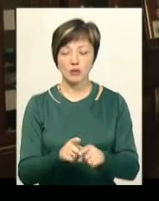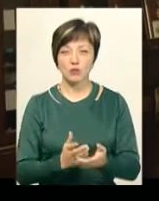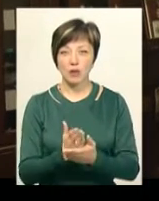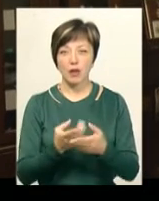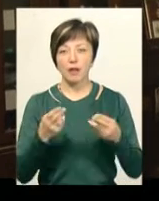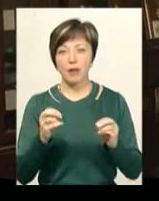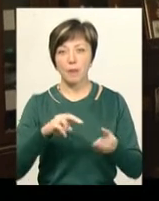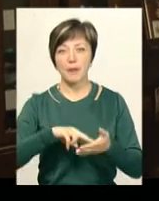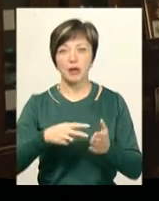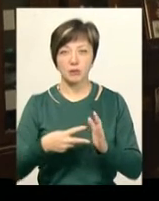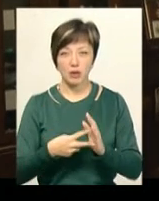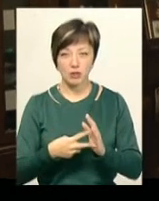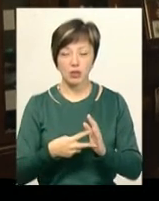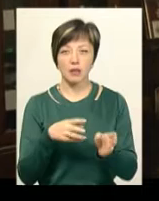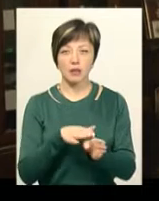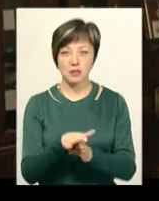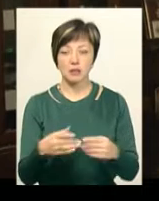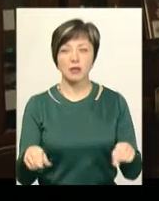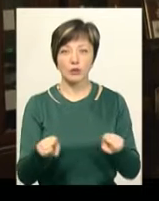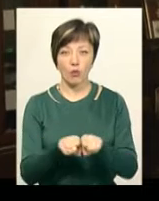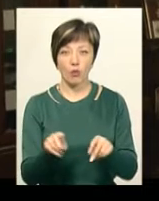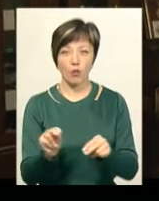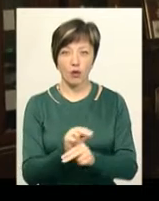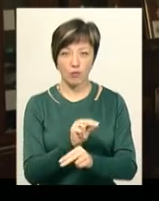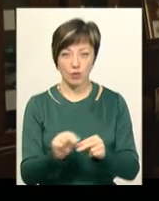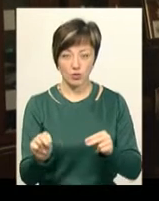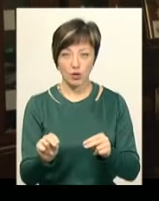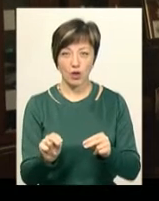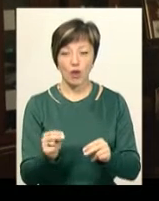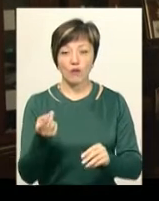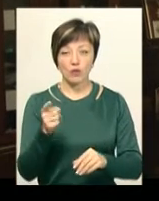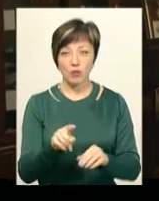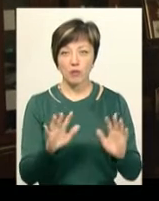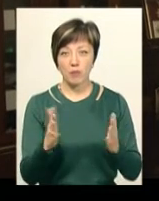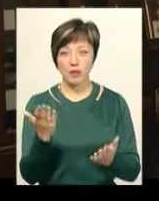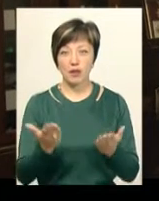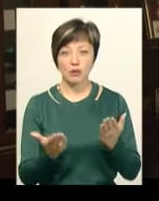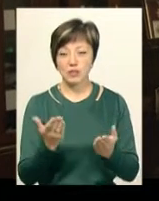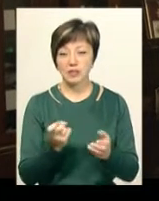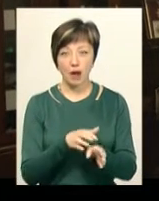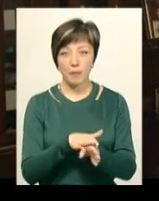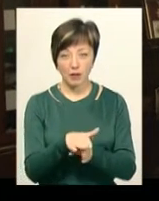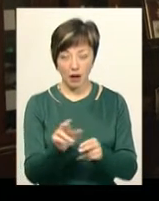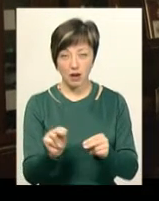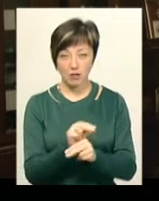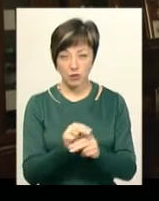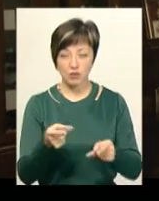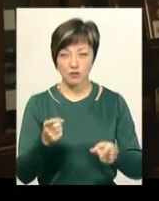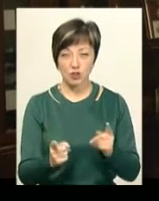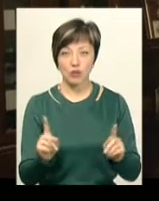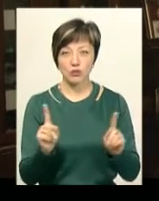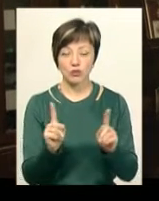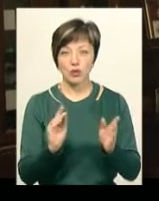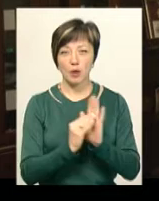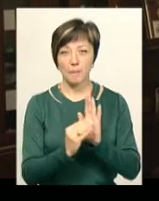де передбачити на здійснення такого ремонту. В тому випадку, якщо це не поточний, а капітальний ремонт, це звичайно, що